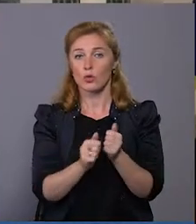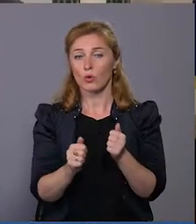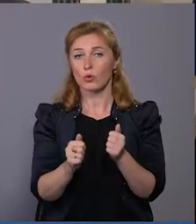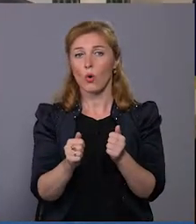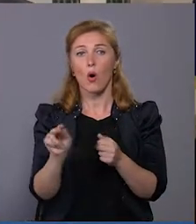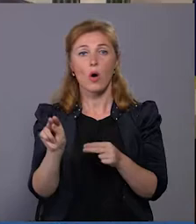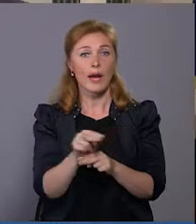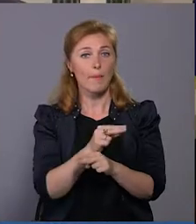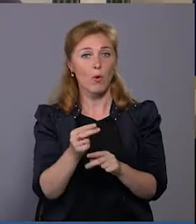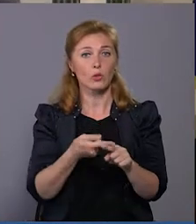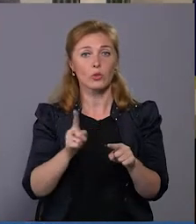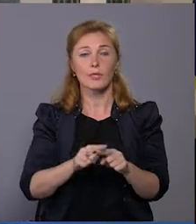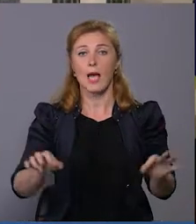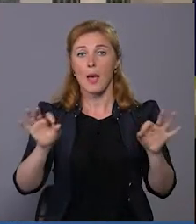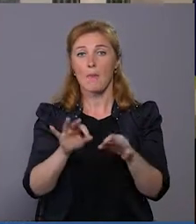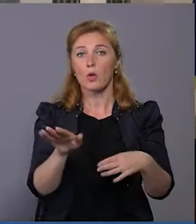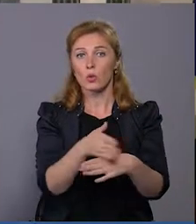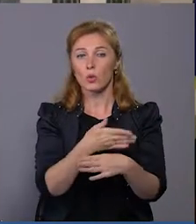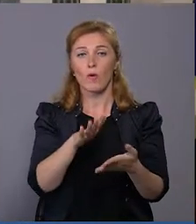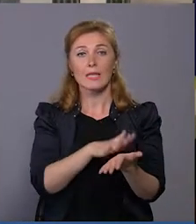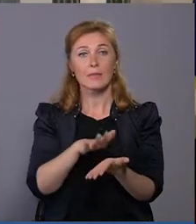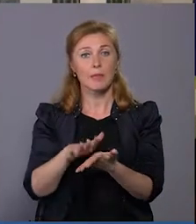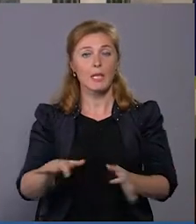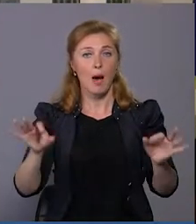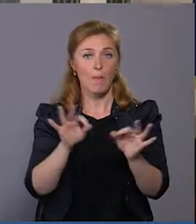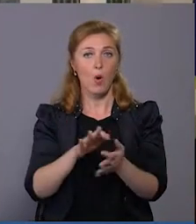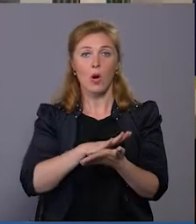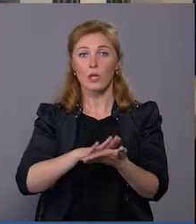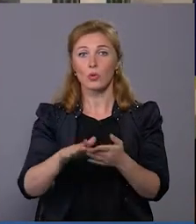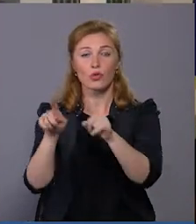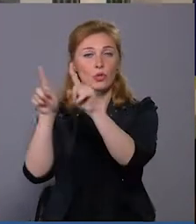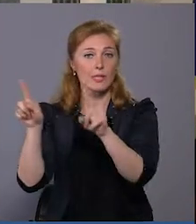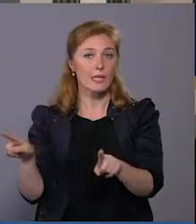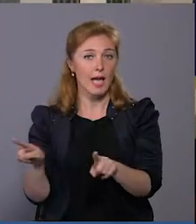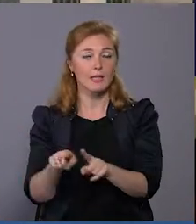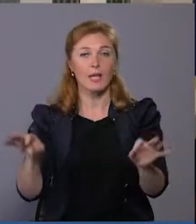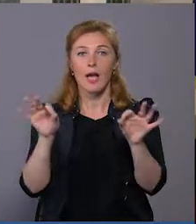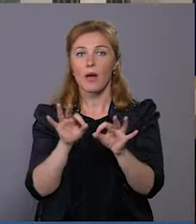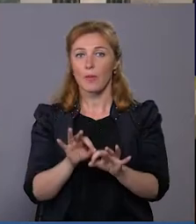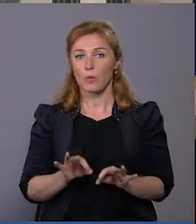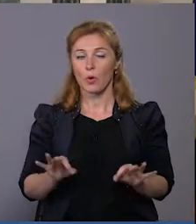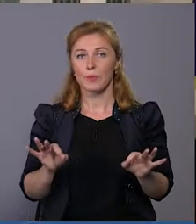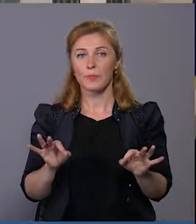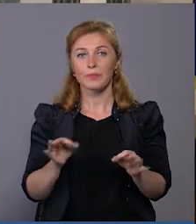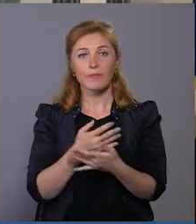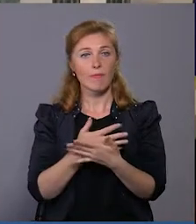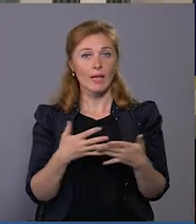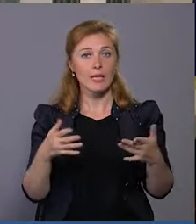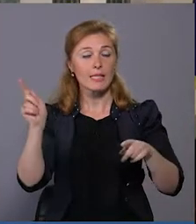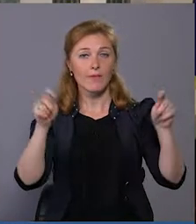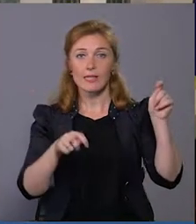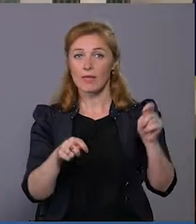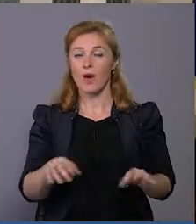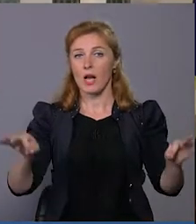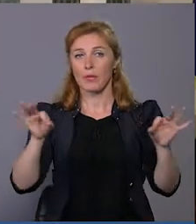жодного ремонту. Це про сортування сміття, про екологічні стенди, про різні фестивалі,